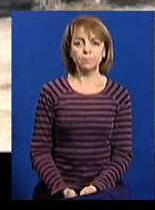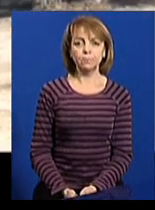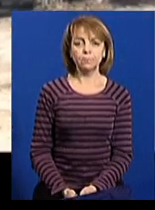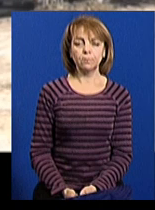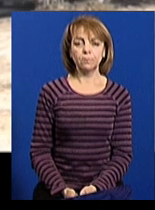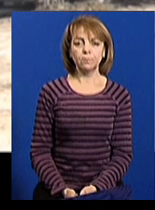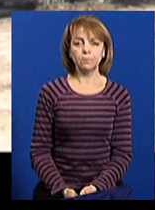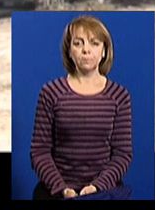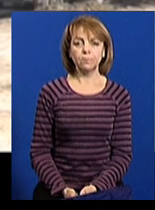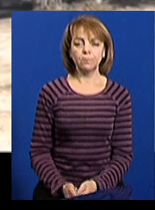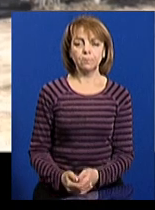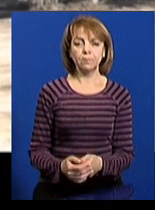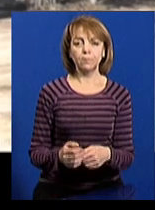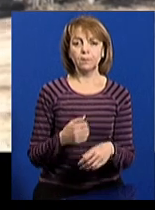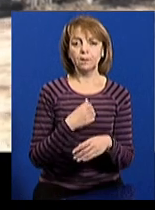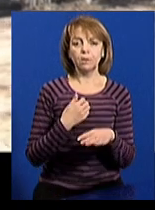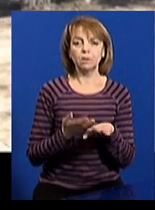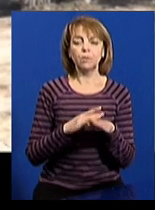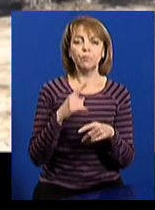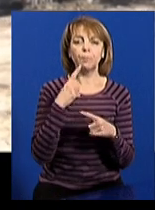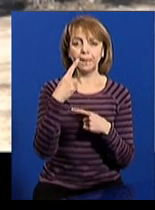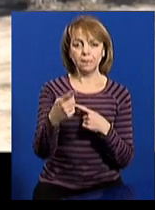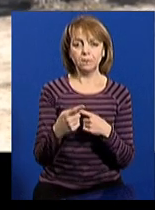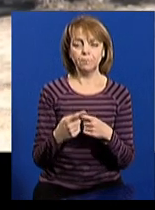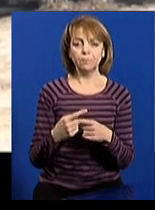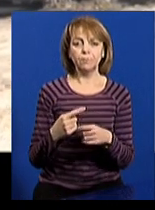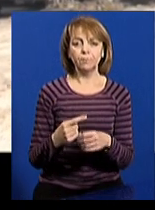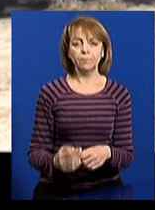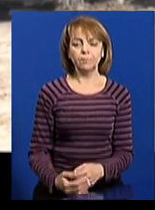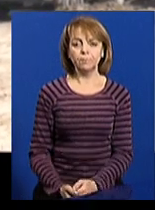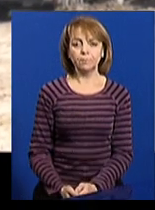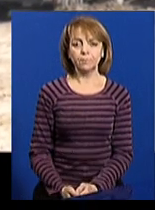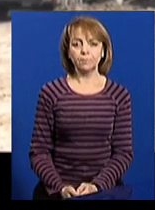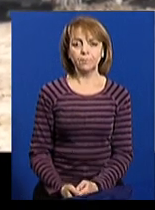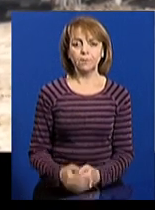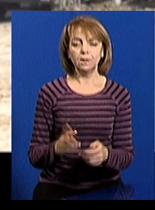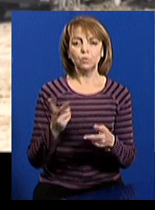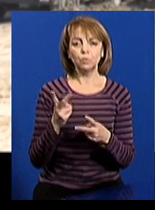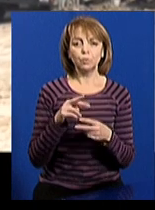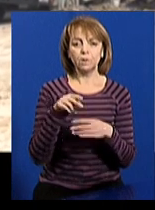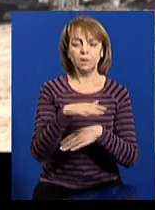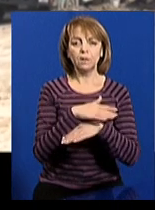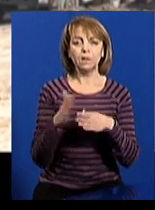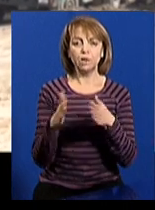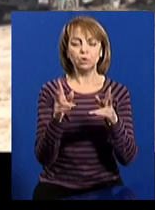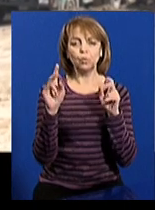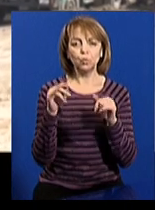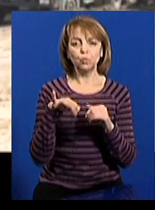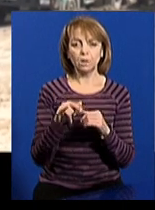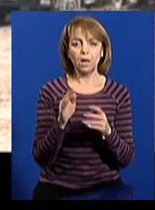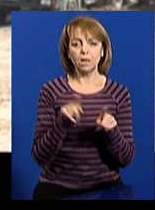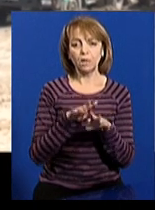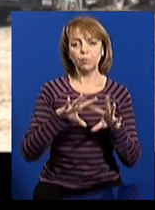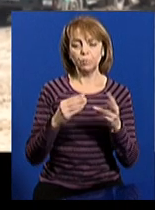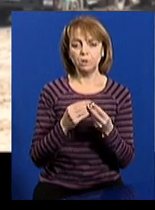Найважчі ще попереду у нас, треба пройти річку Уди, а так загалом складні